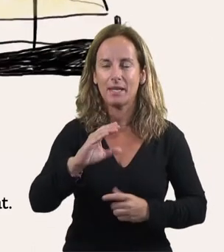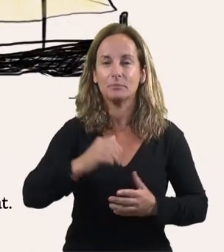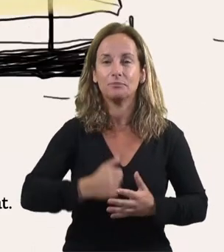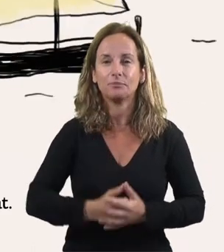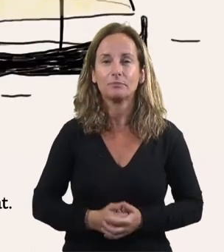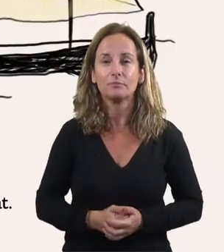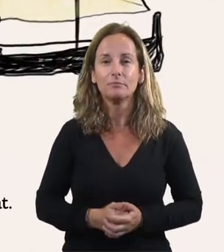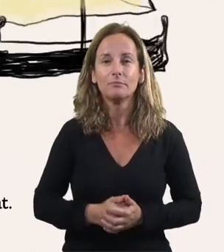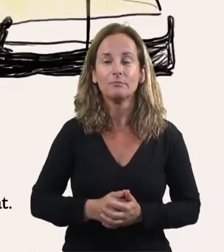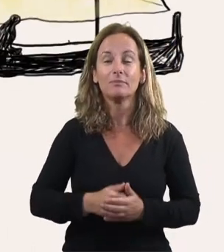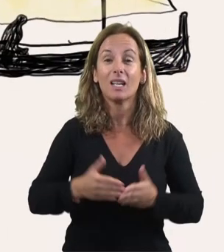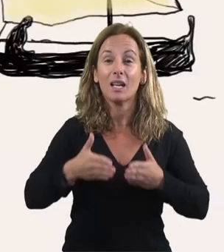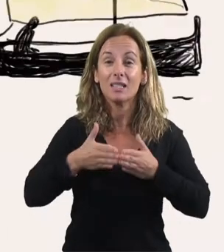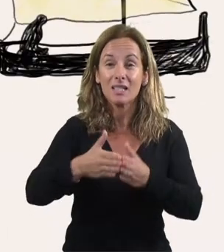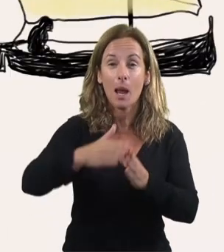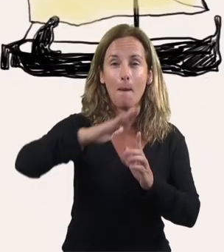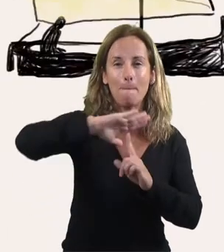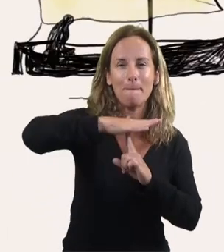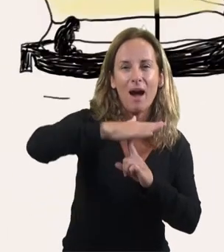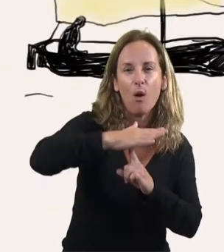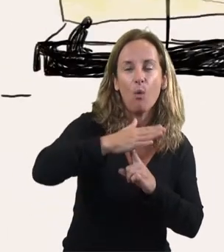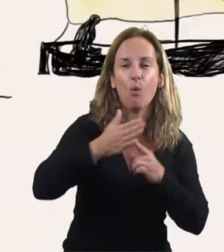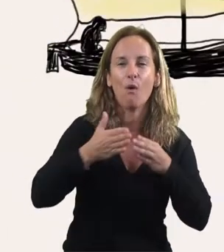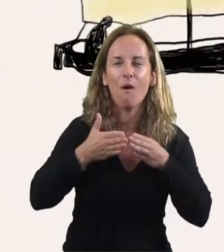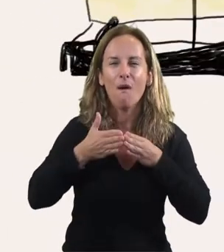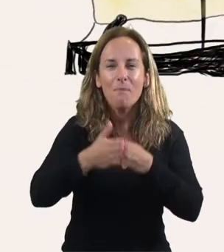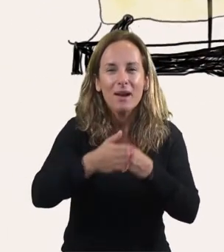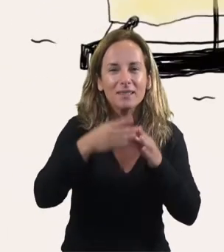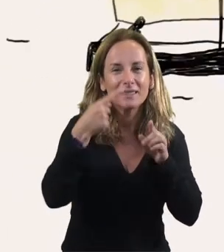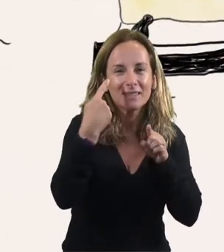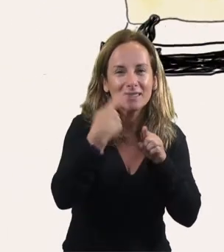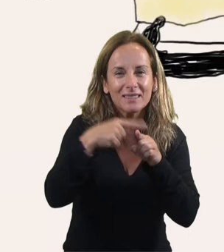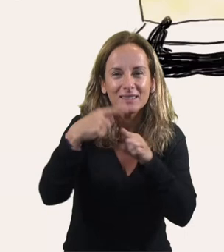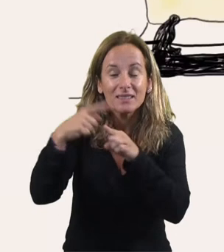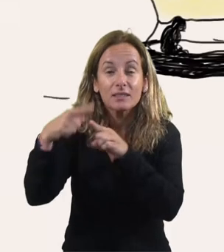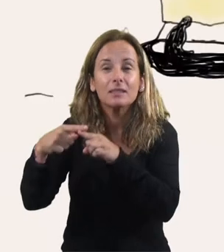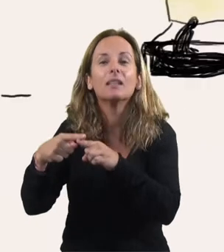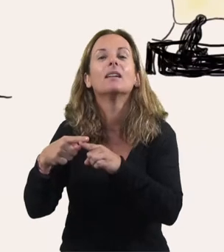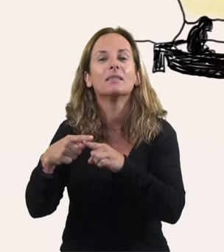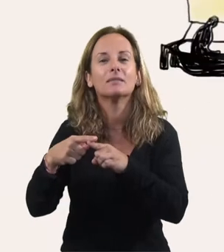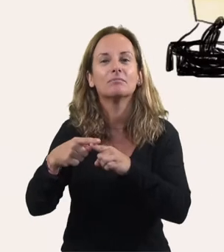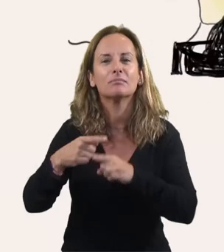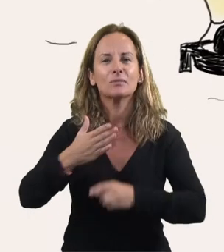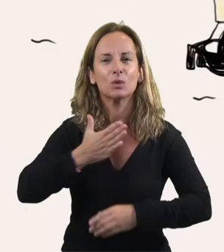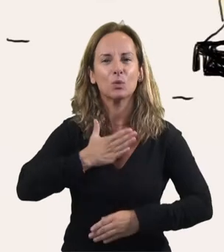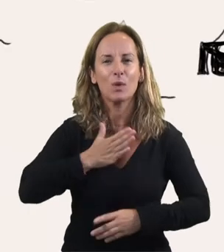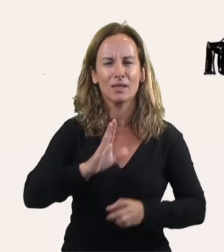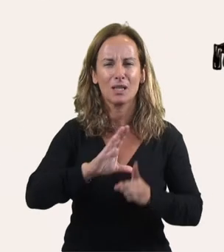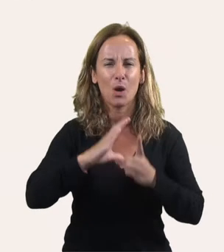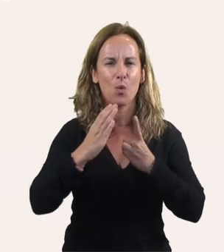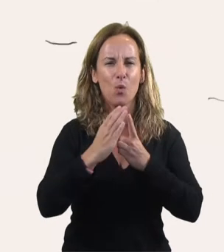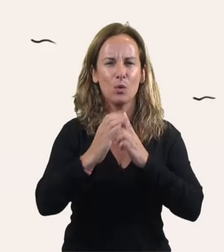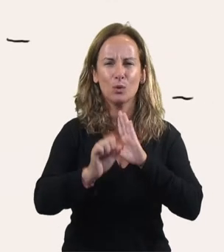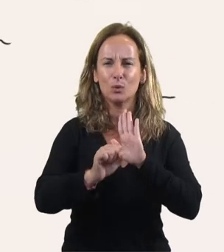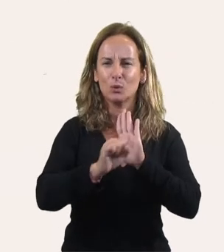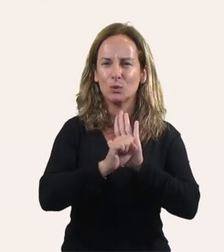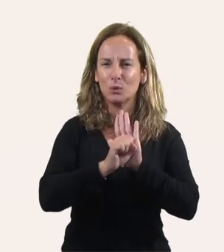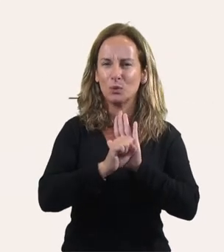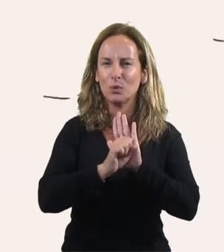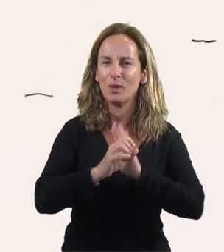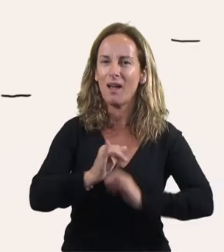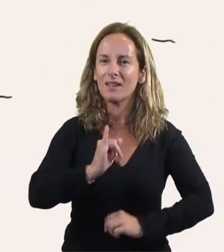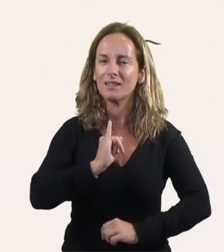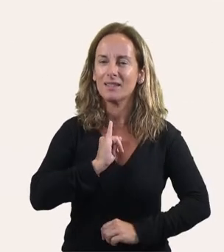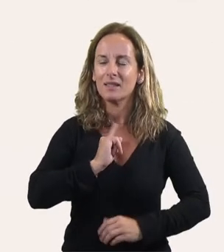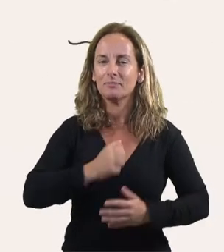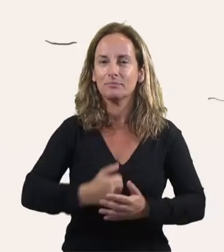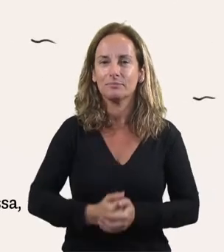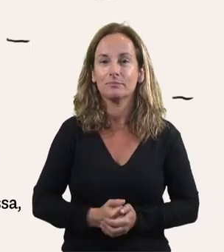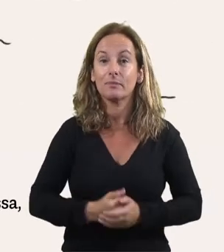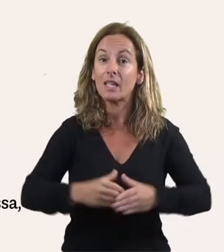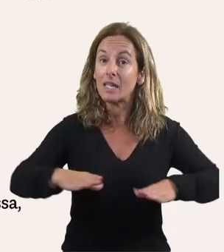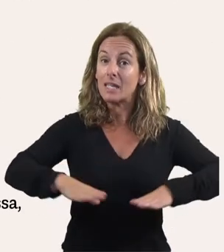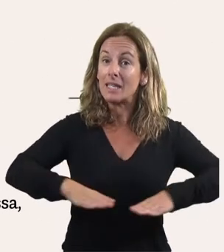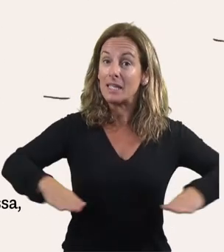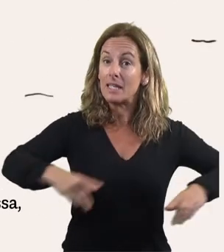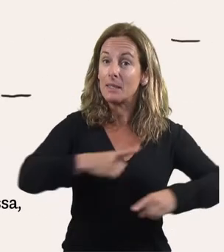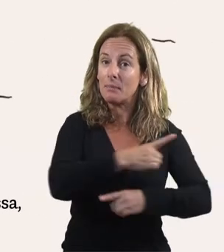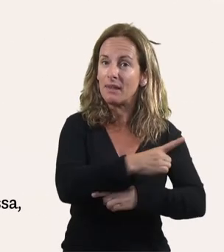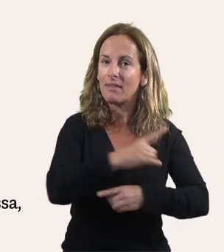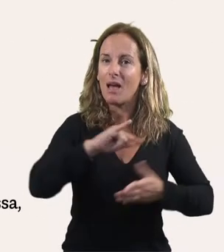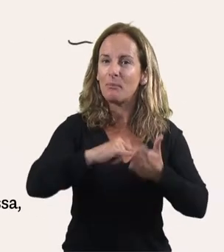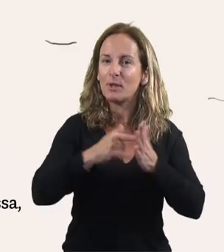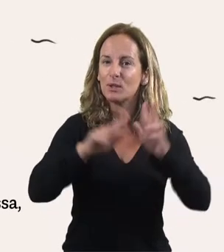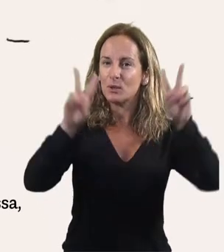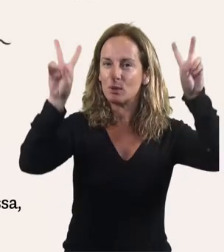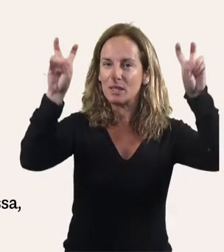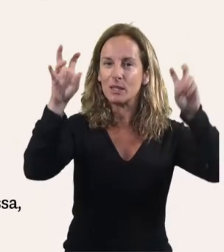modalitat. Els lleuts, bots, gussis i les pasteres són icones de la nostra cultura. Coneix